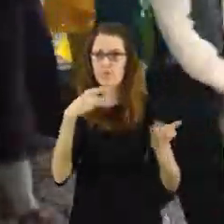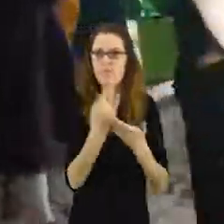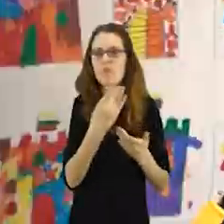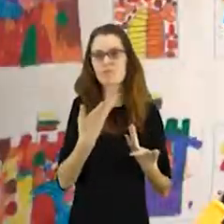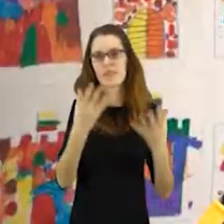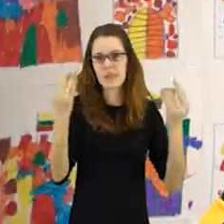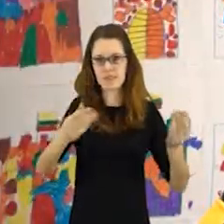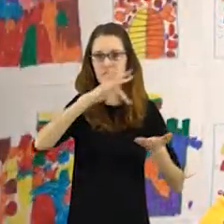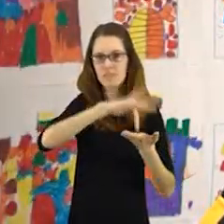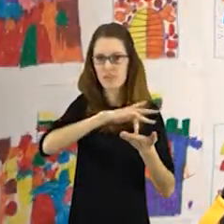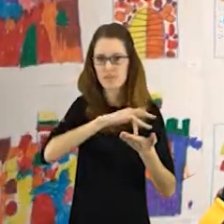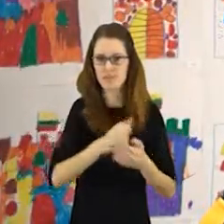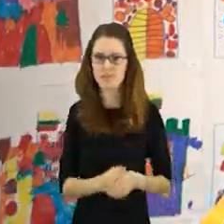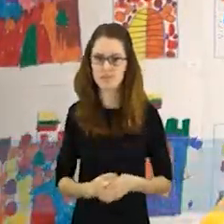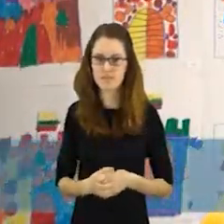mažyliams.